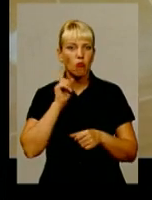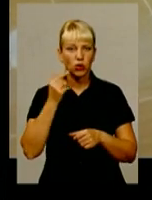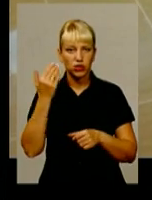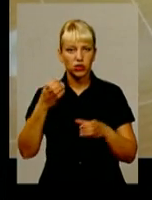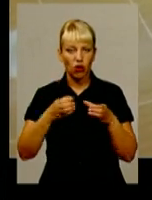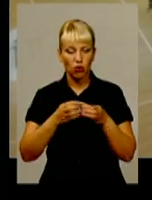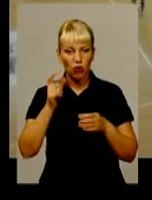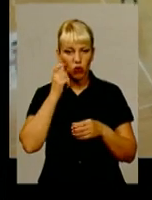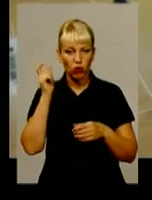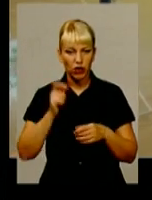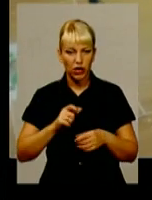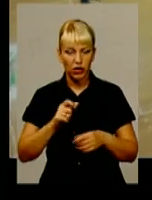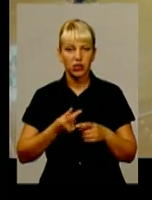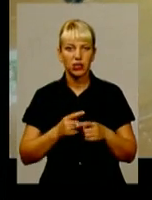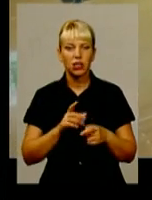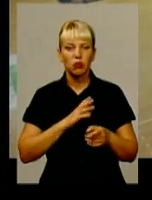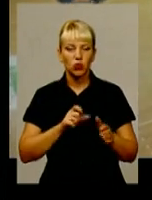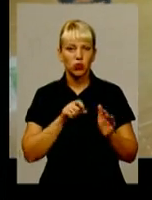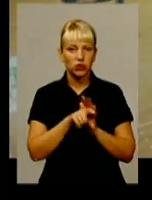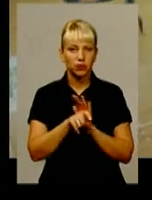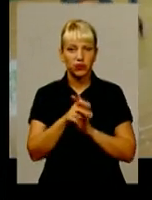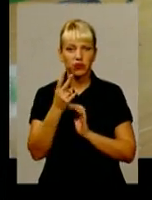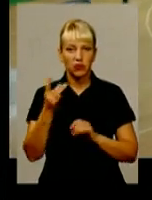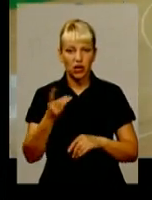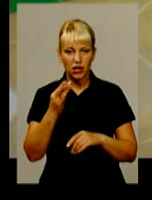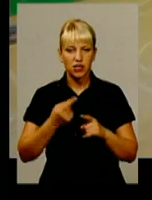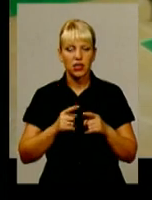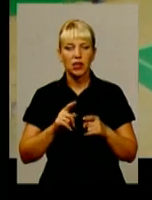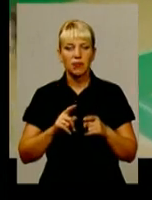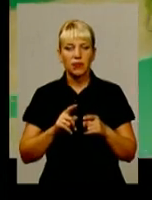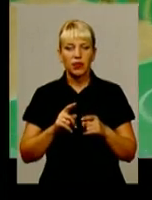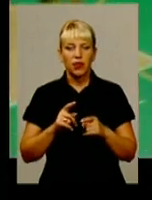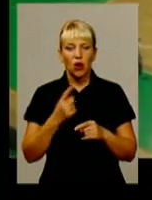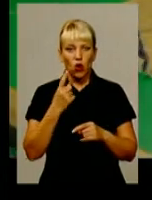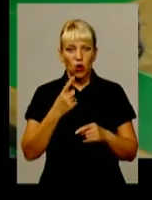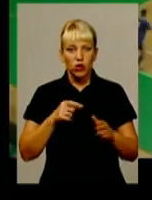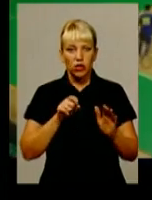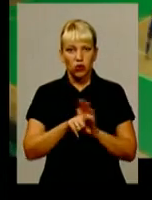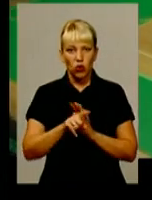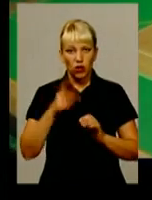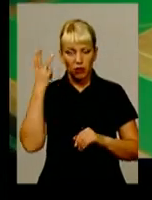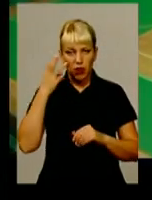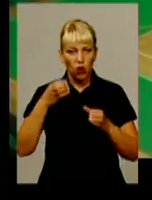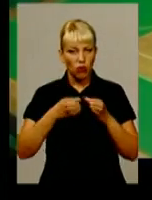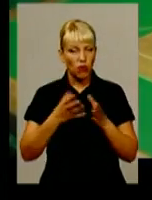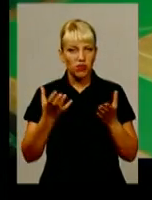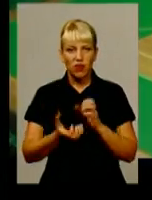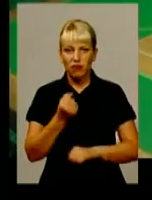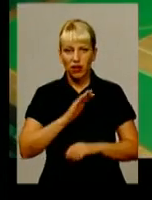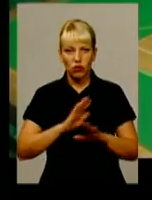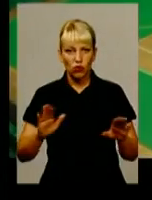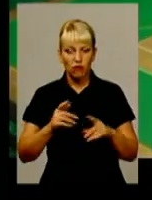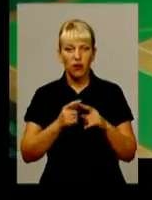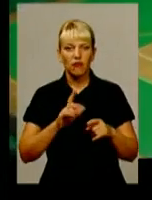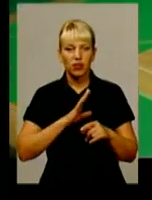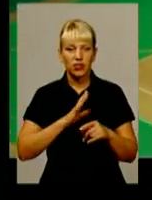забили гола по долянам. Та й вони не залишили без шкіряного ворота суперника. Один гол хмельницьку команду не врятував. Матч закінчився з